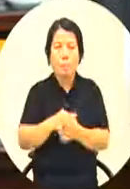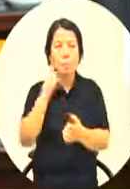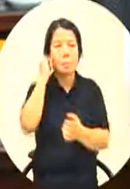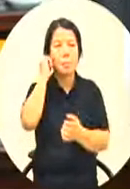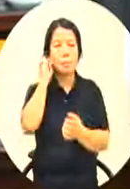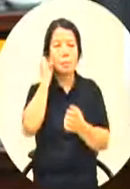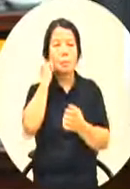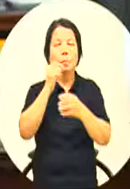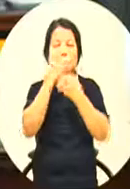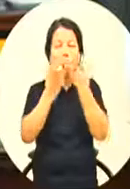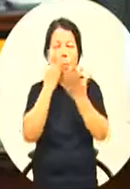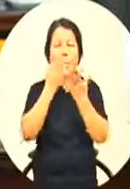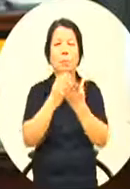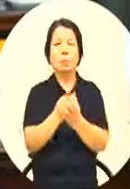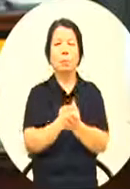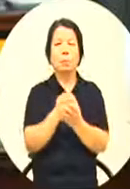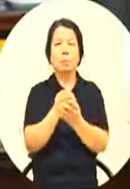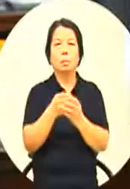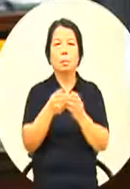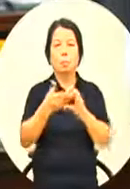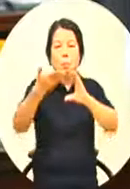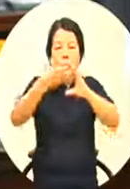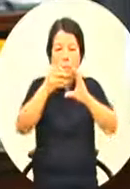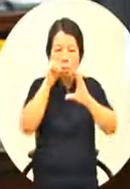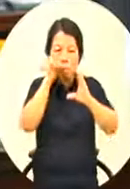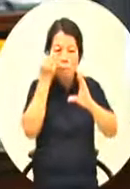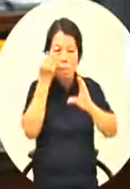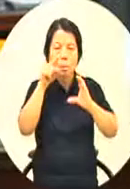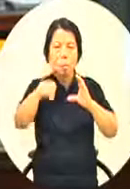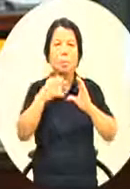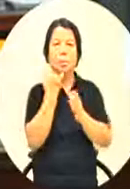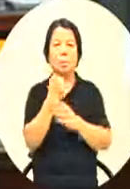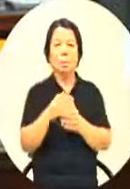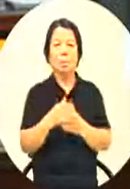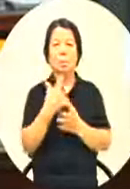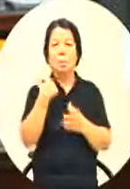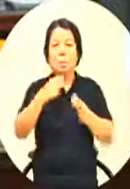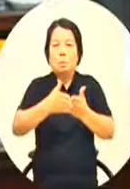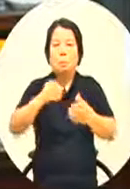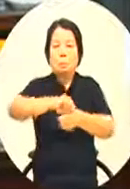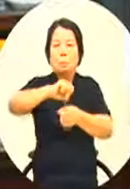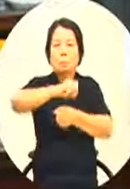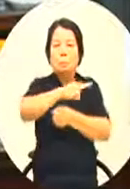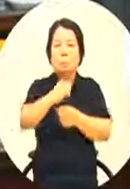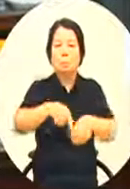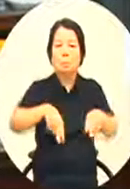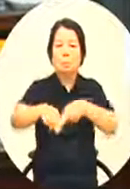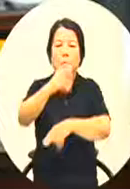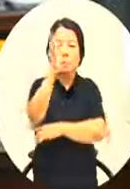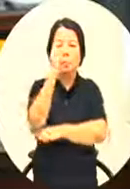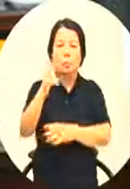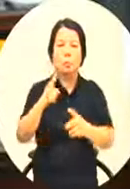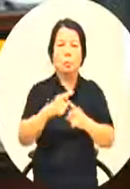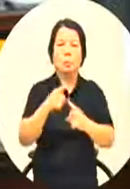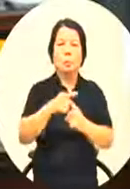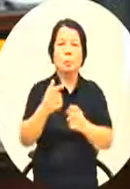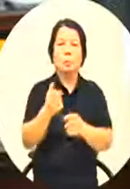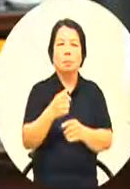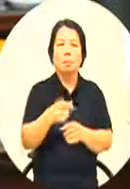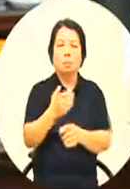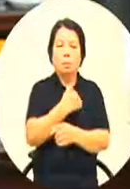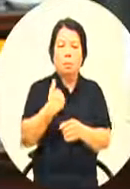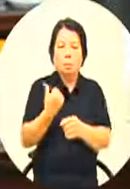色第一个你要强化你所有的师资跟你的行政人员有能力去阅读